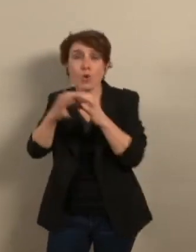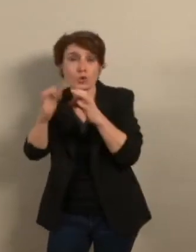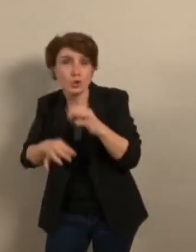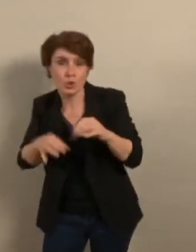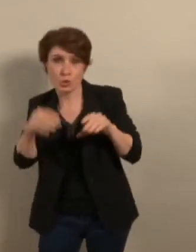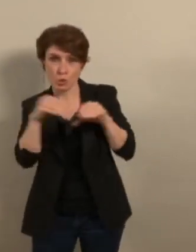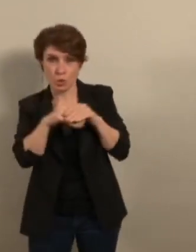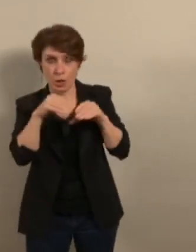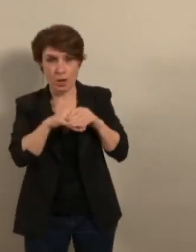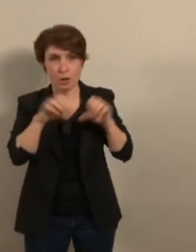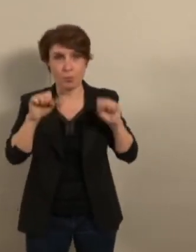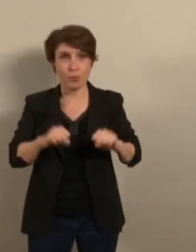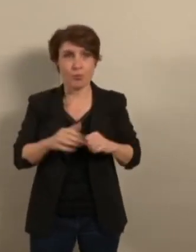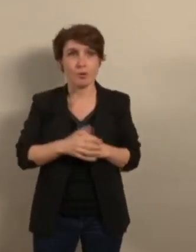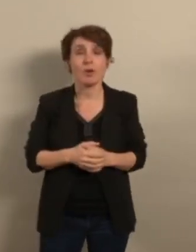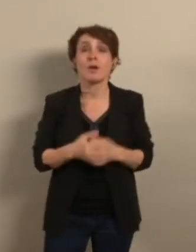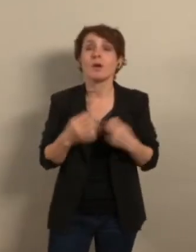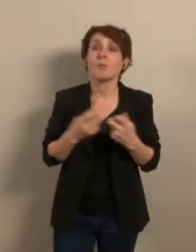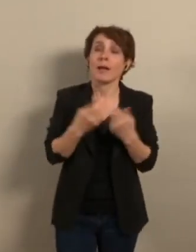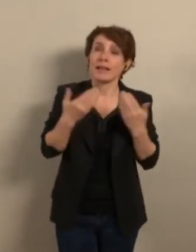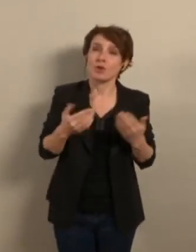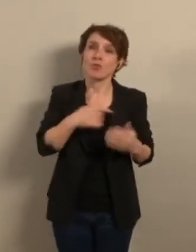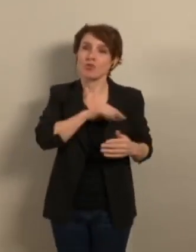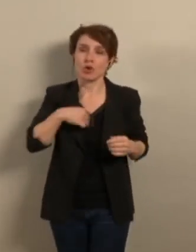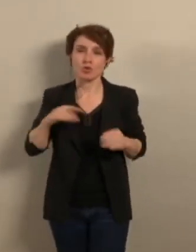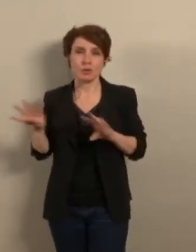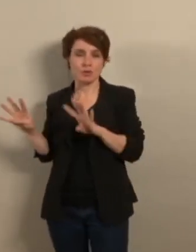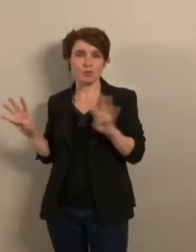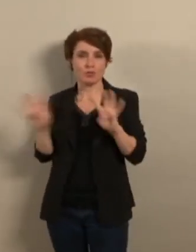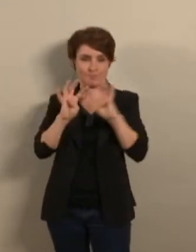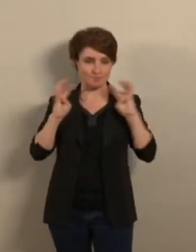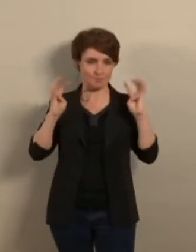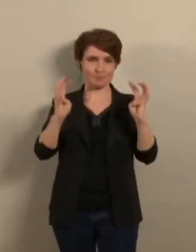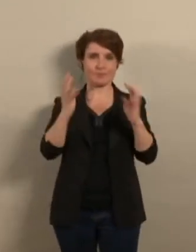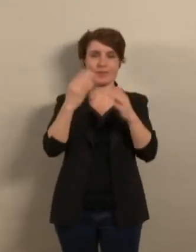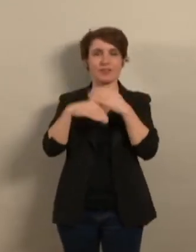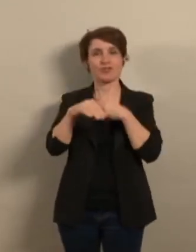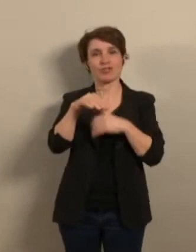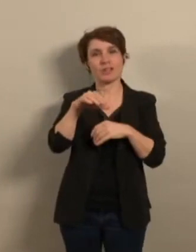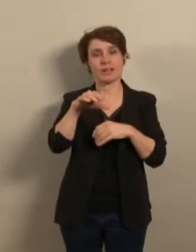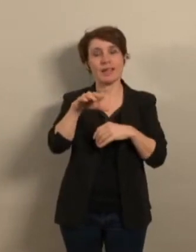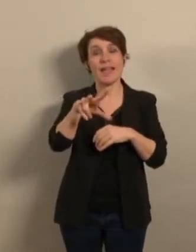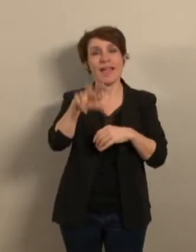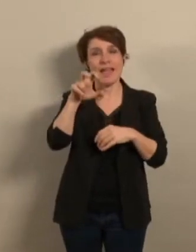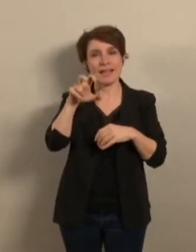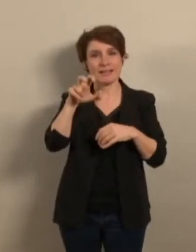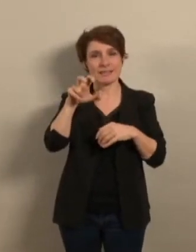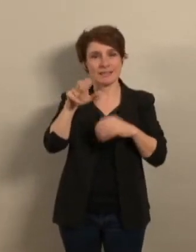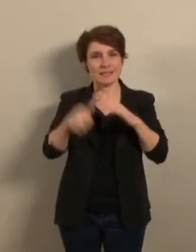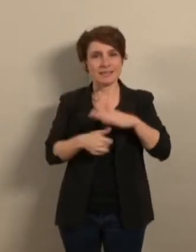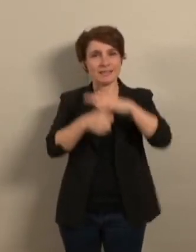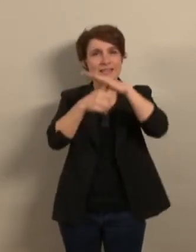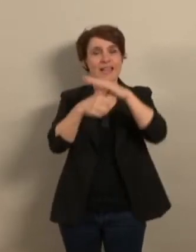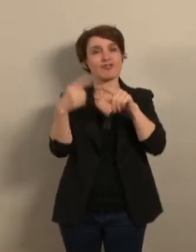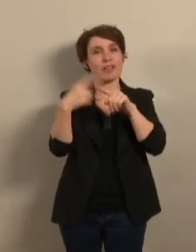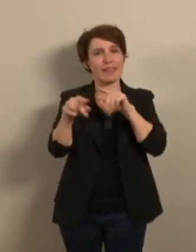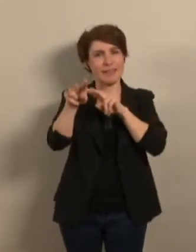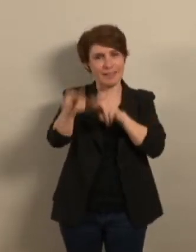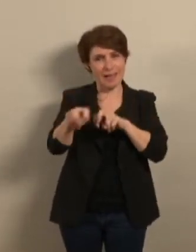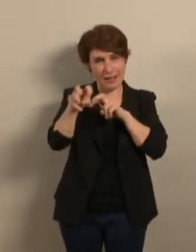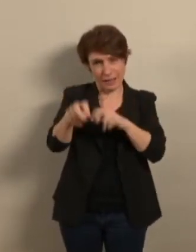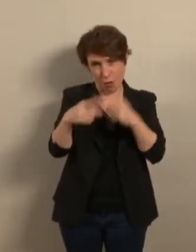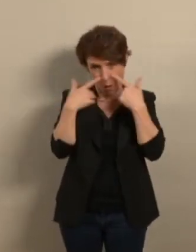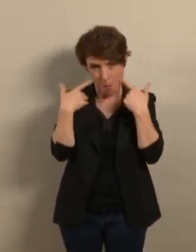sommes ainsi réunis aujourd'hui dans les locaux de l'ancien siège du Crédit Agricole, qui est finalement le symbole parfait de la gabegie que vous pourriez éviter.